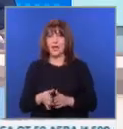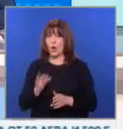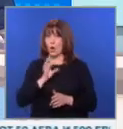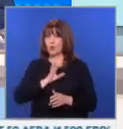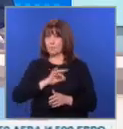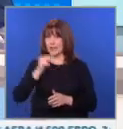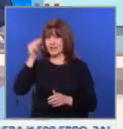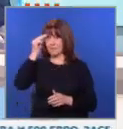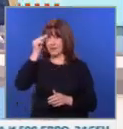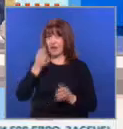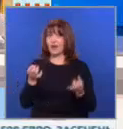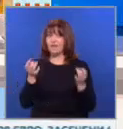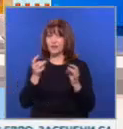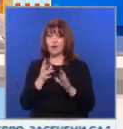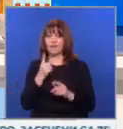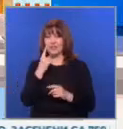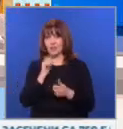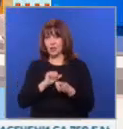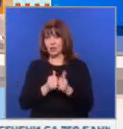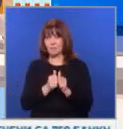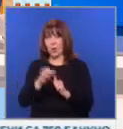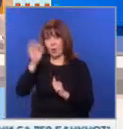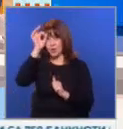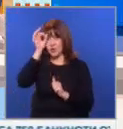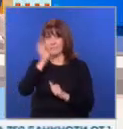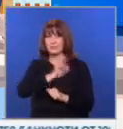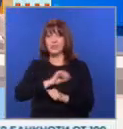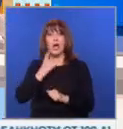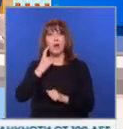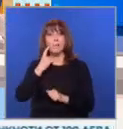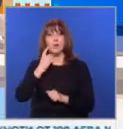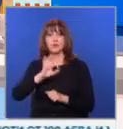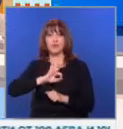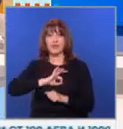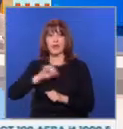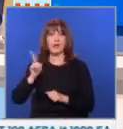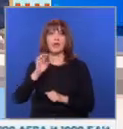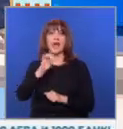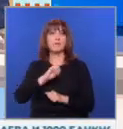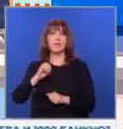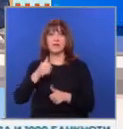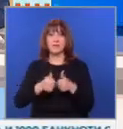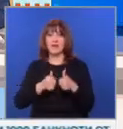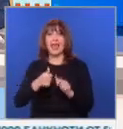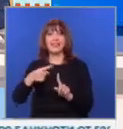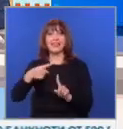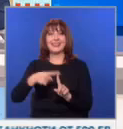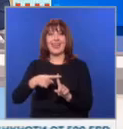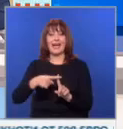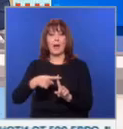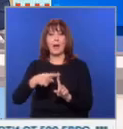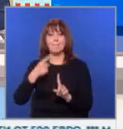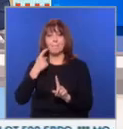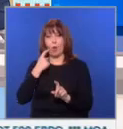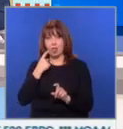Успех за България в нов вид спорт. Ученици изпечелиха бронзови медали на първия европейски турнир по текбол.